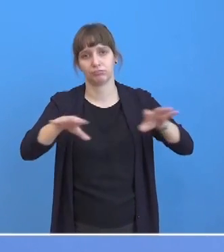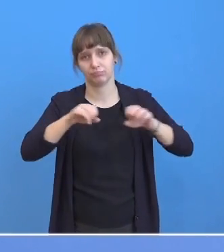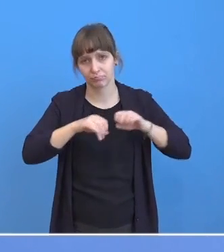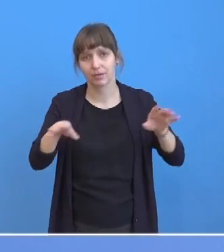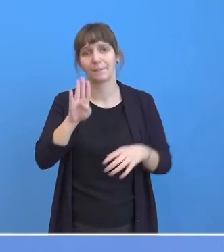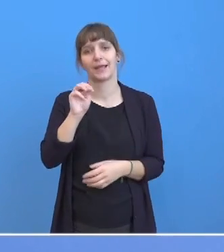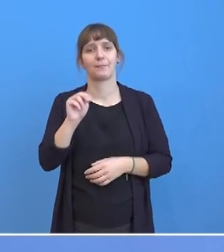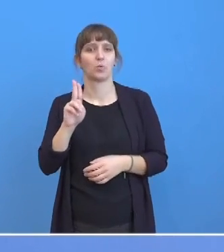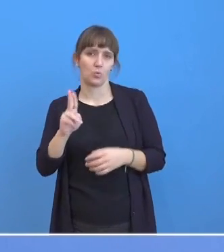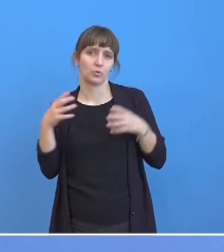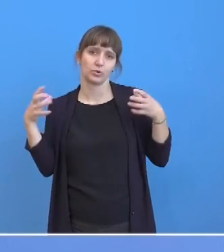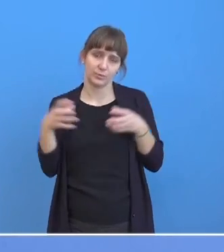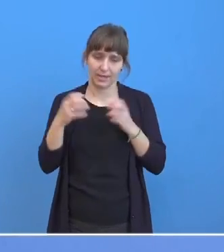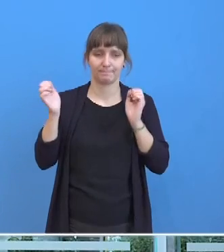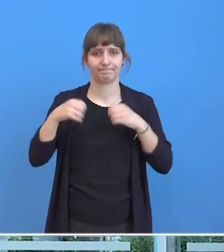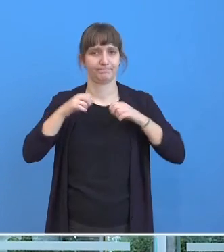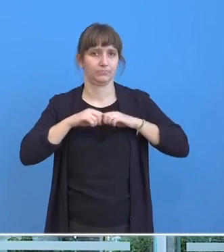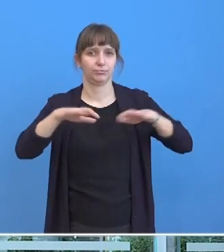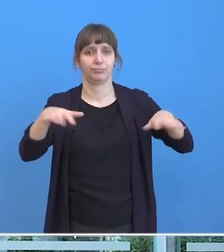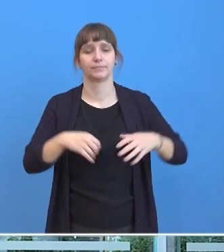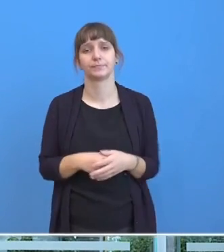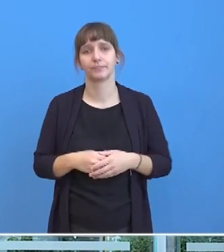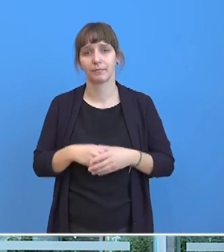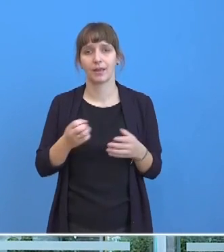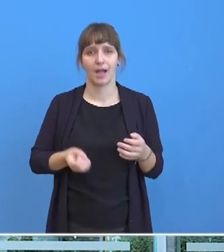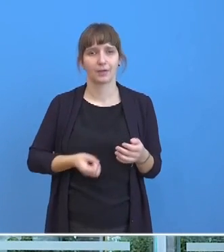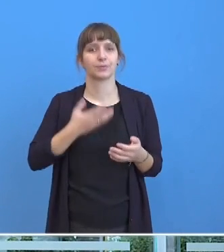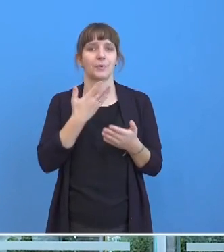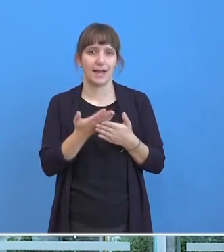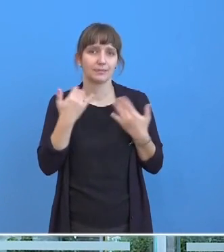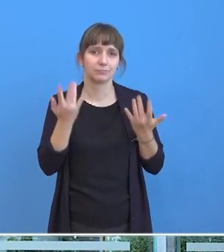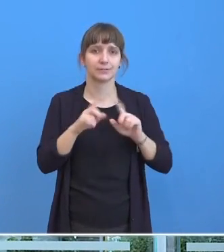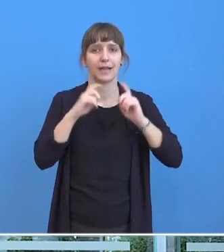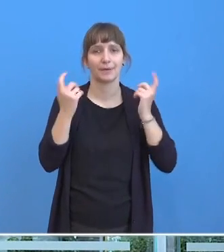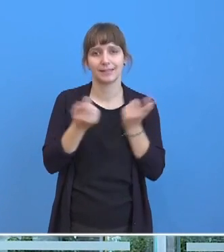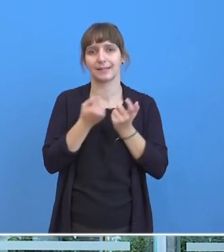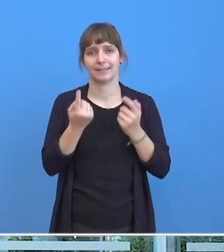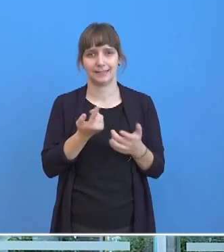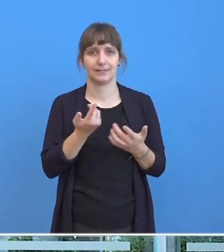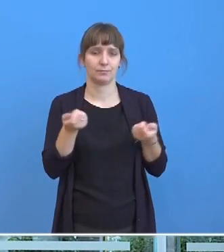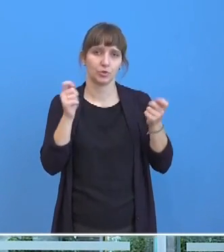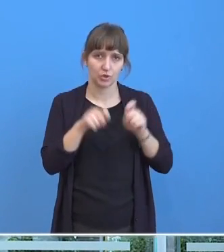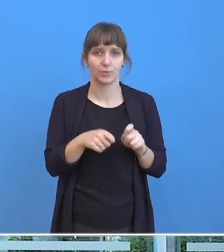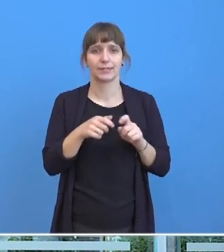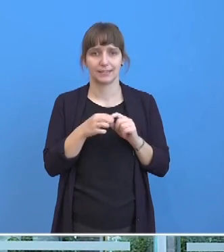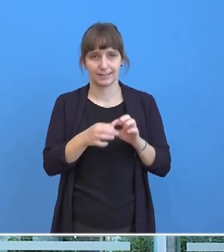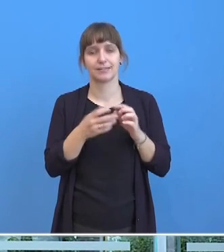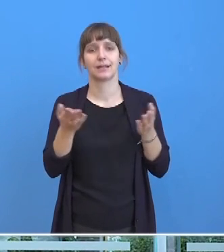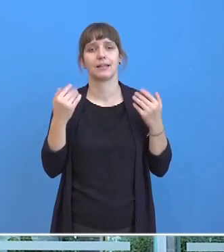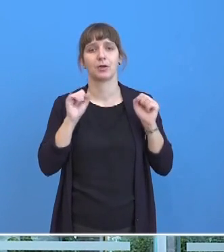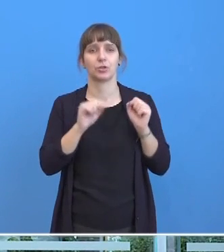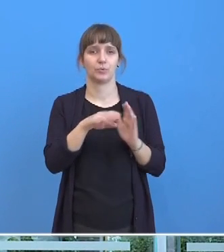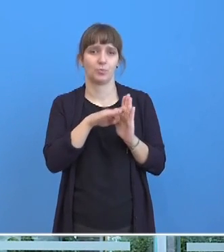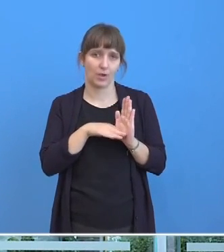BMU auf den Weg gebracht. Aktuell jähren sich ja die Kabinettsbeschlüsse zum Klimaschutzprogramm.